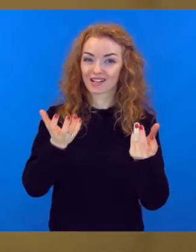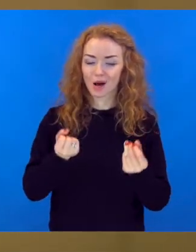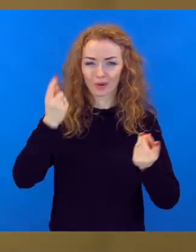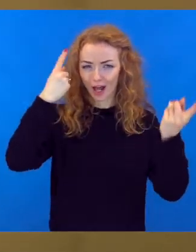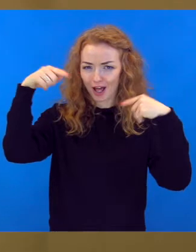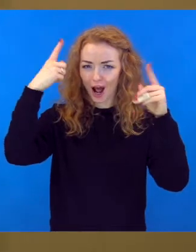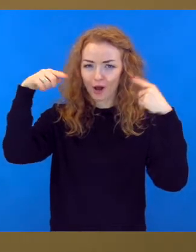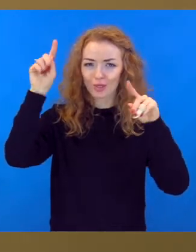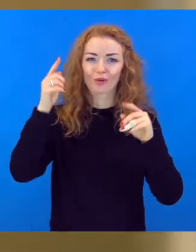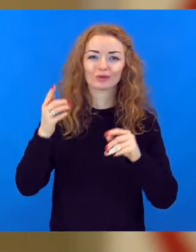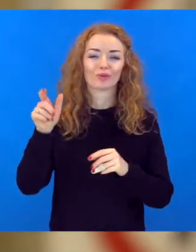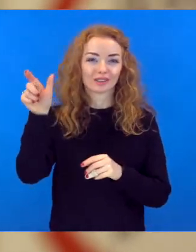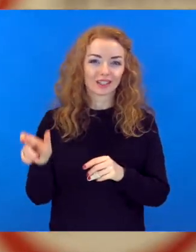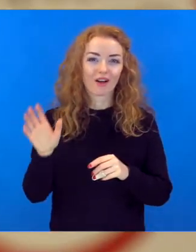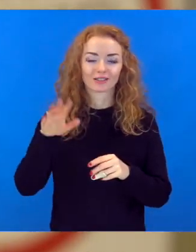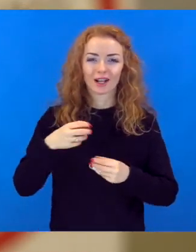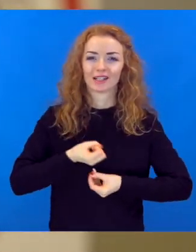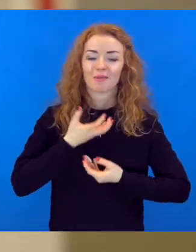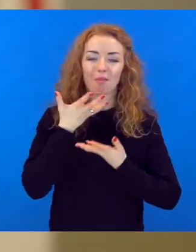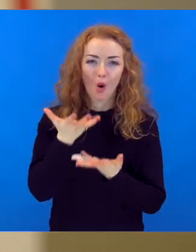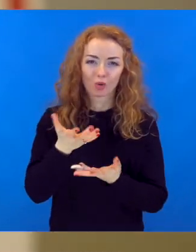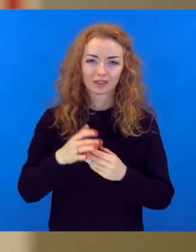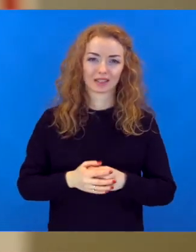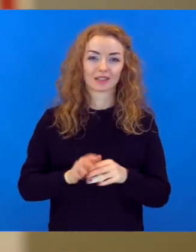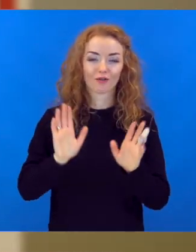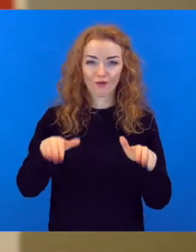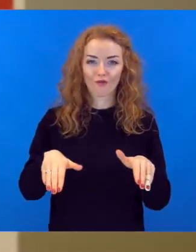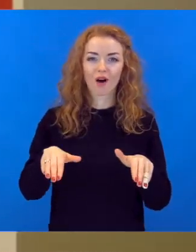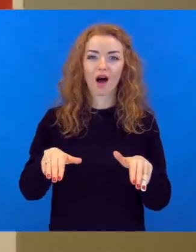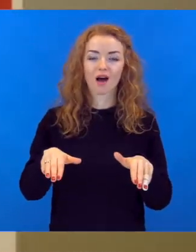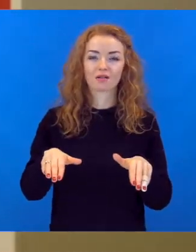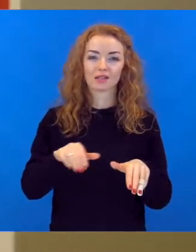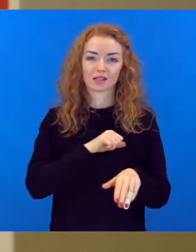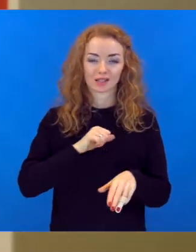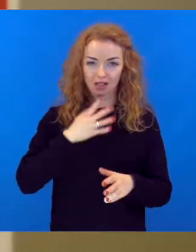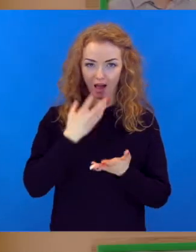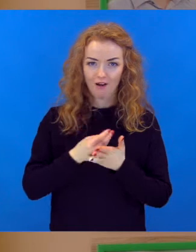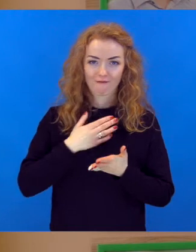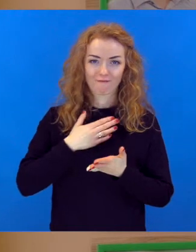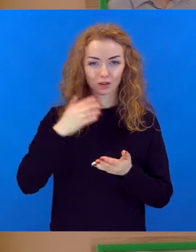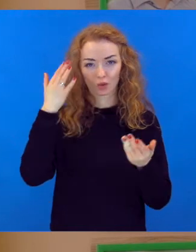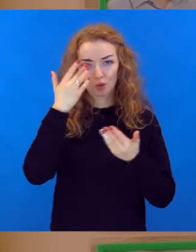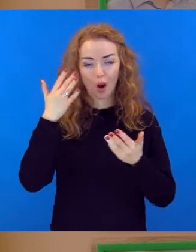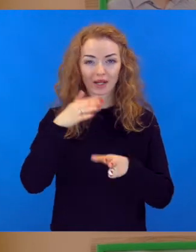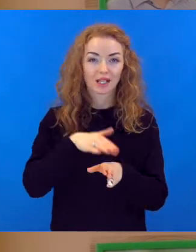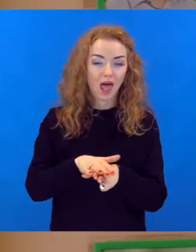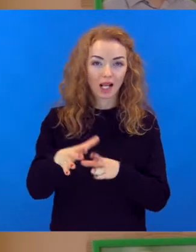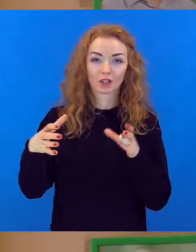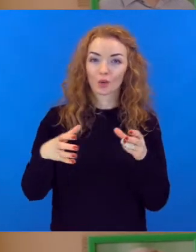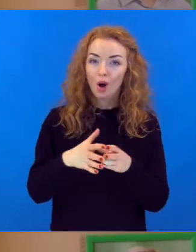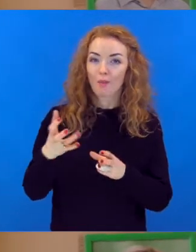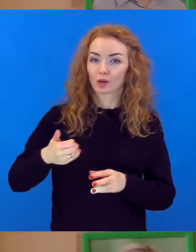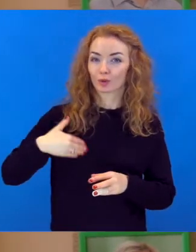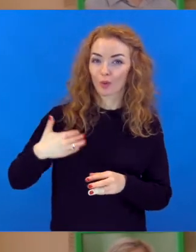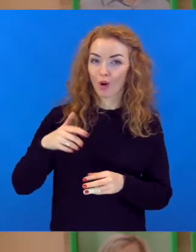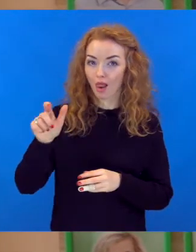tas ir tas radošais, kur cilvēks var izpausties. Viņš var savas domas, savas idejas realizēt